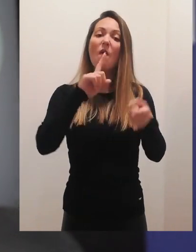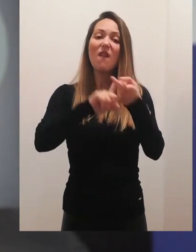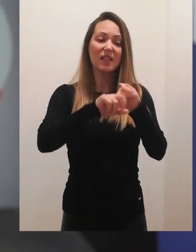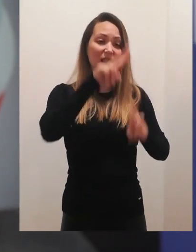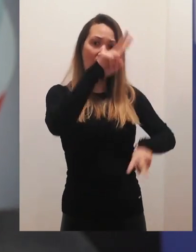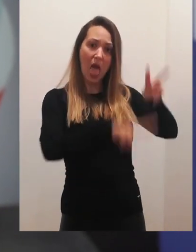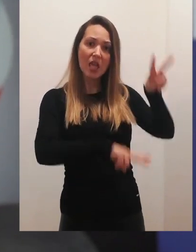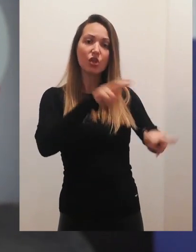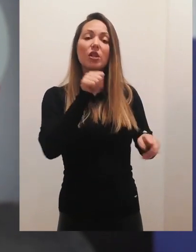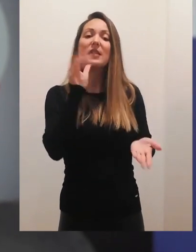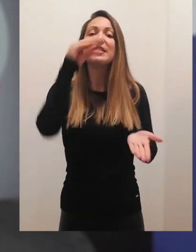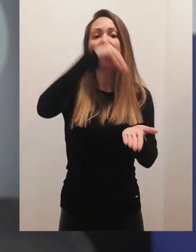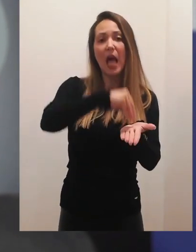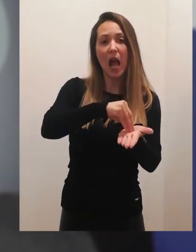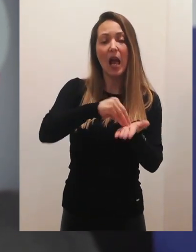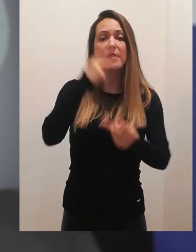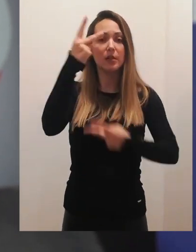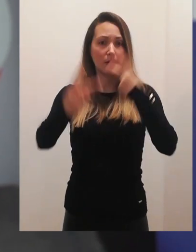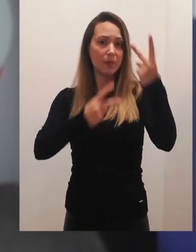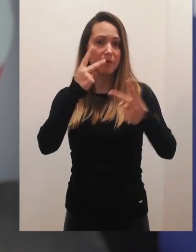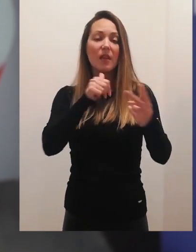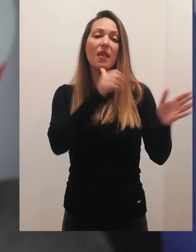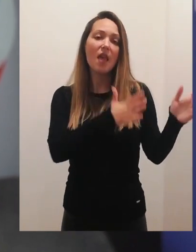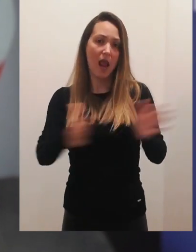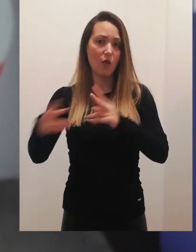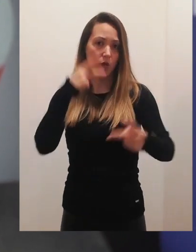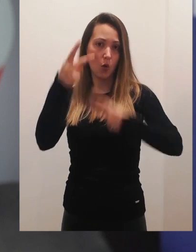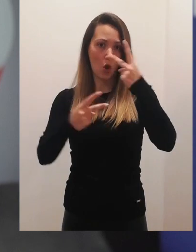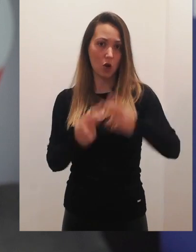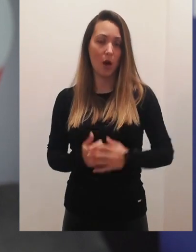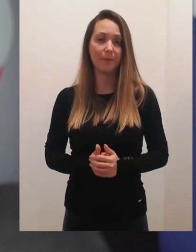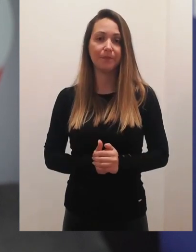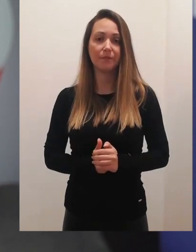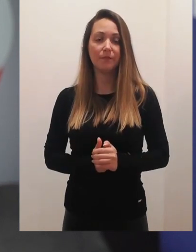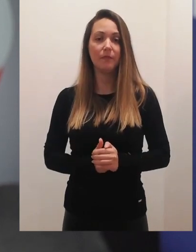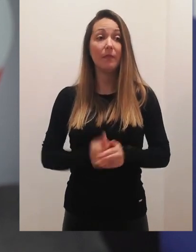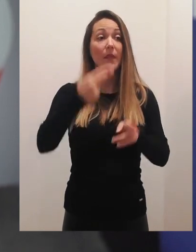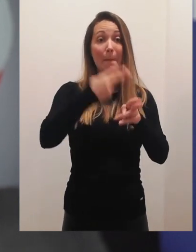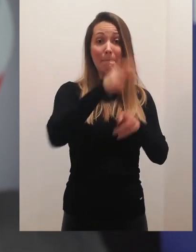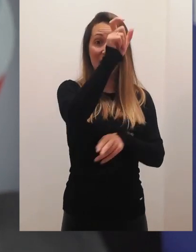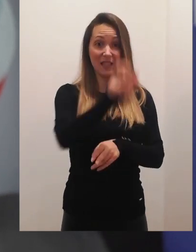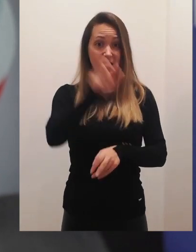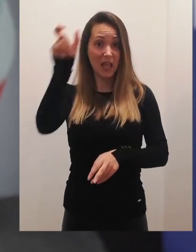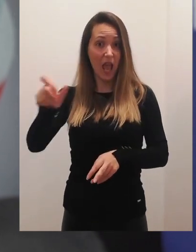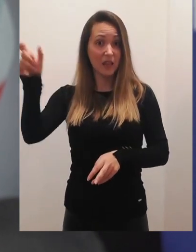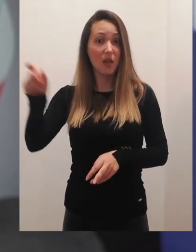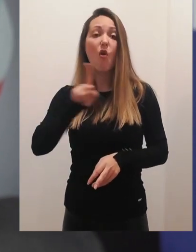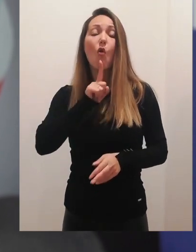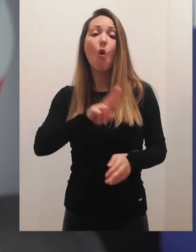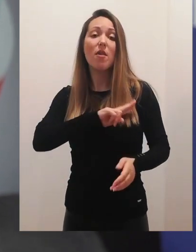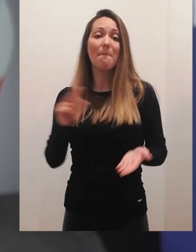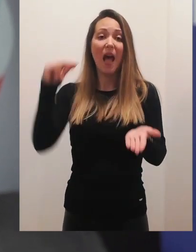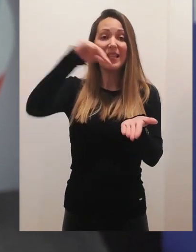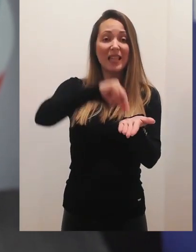radi o lečenju i kada se radi o zakazanim diagnostičkim procedurama i redovim kontrolama. S tim da one pacijentkinje i